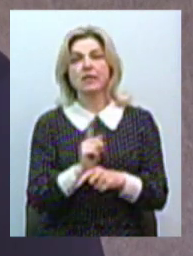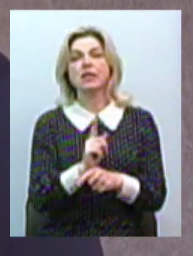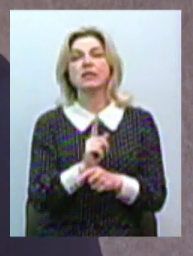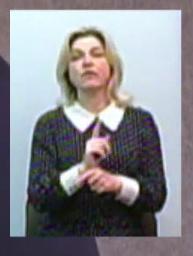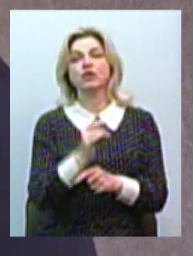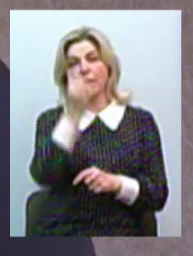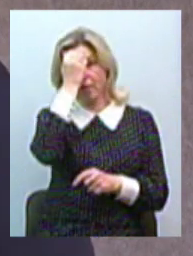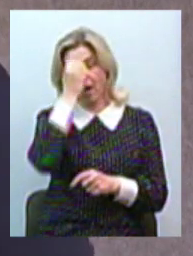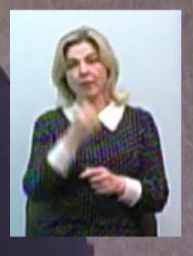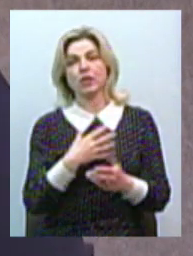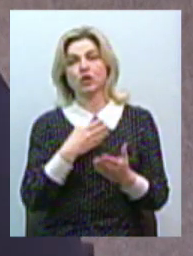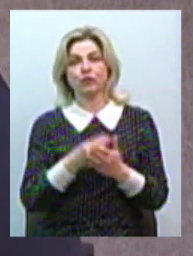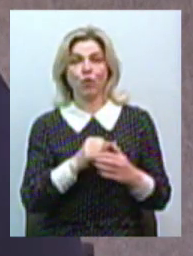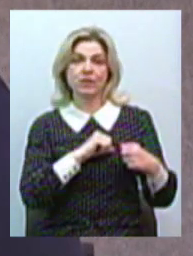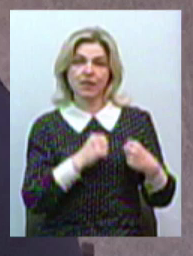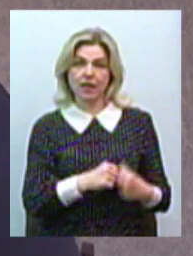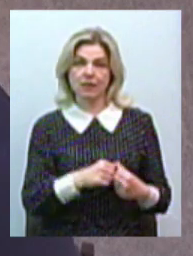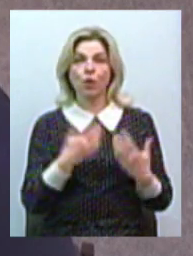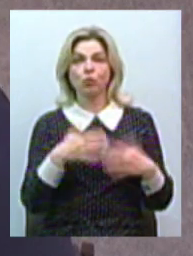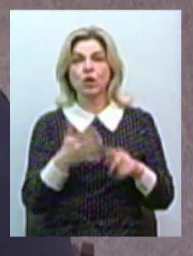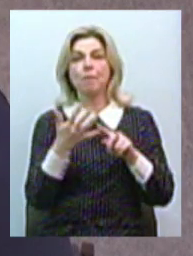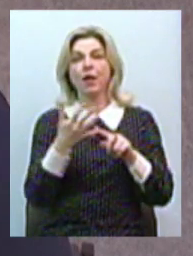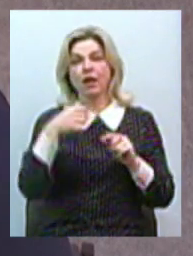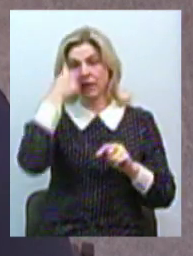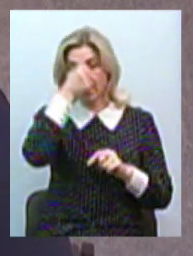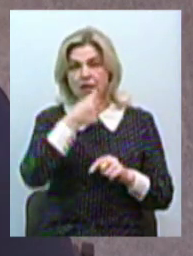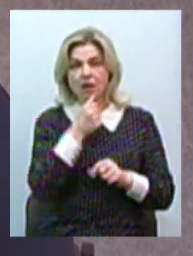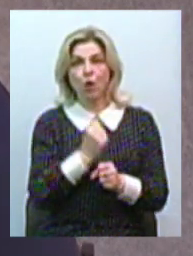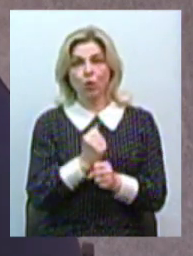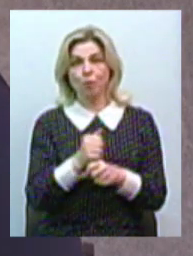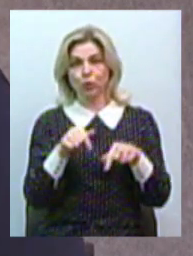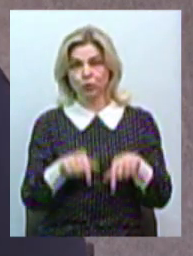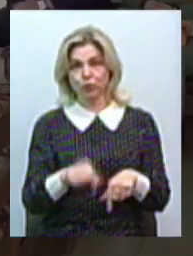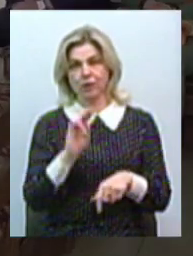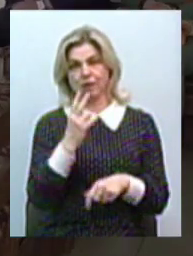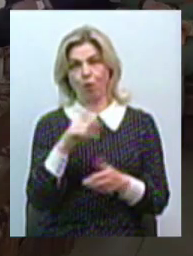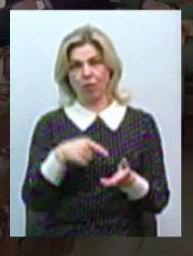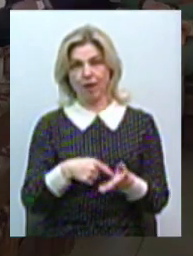пам'яті в своєму серці. І ось вже п'ятий рік ми це робимо тут, в Миколаїві.